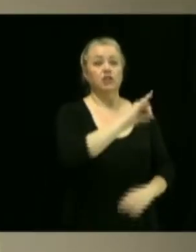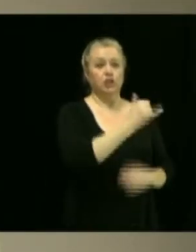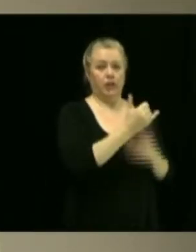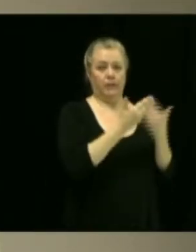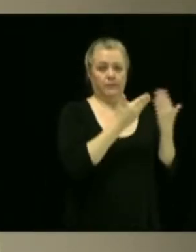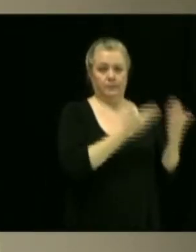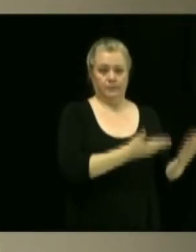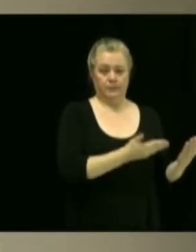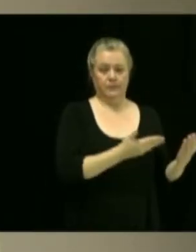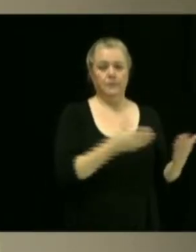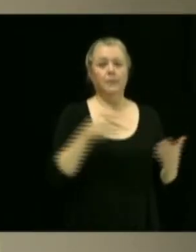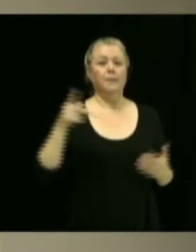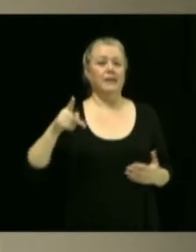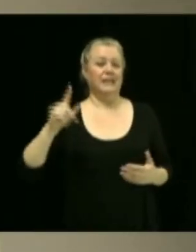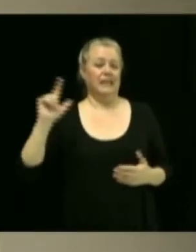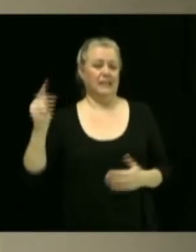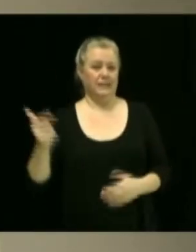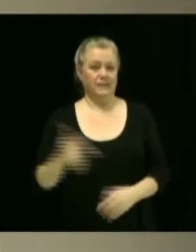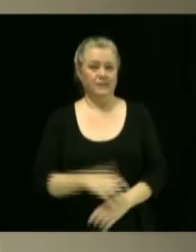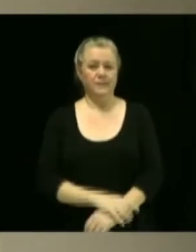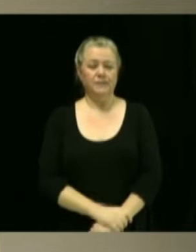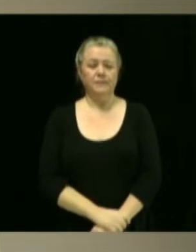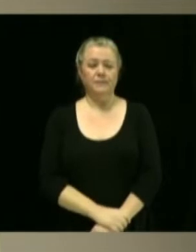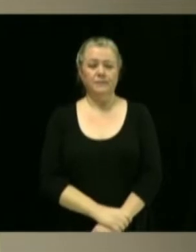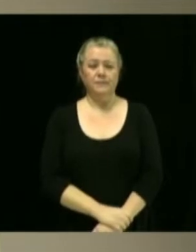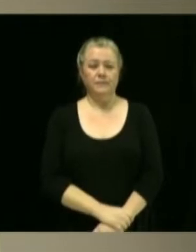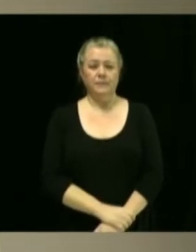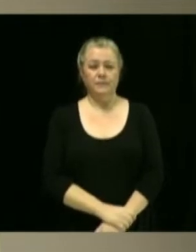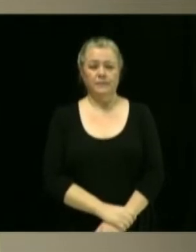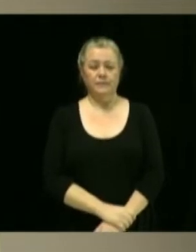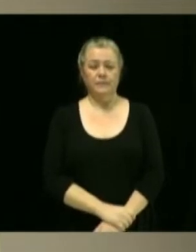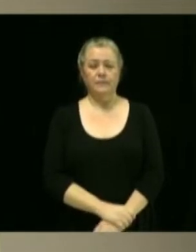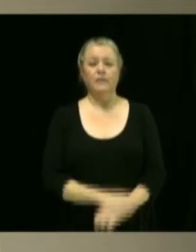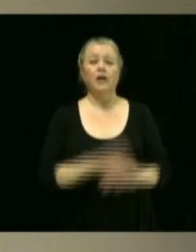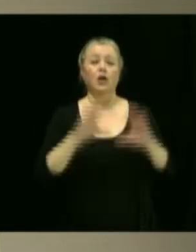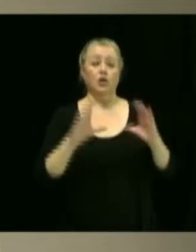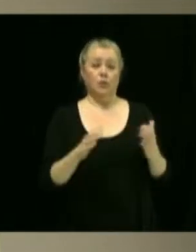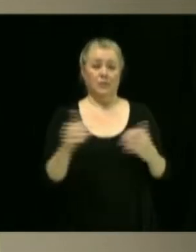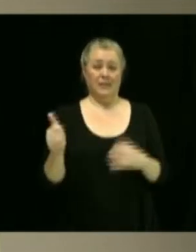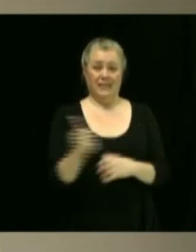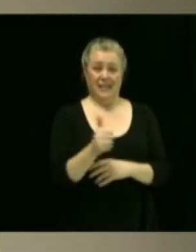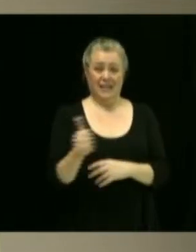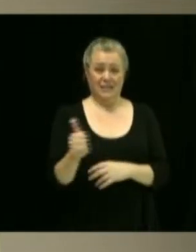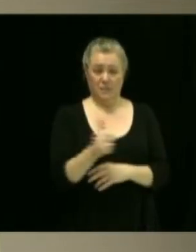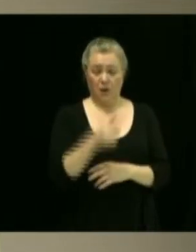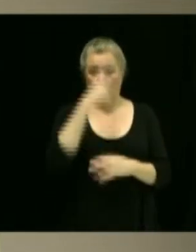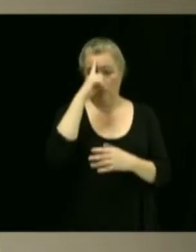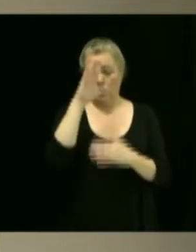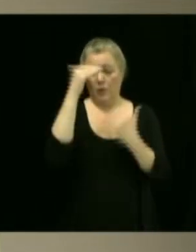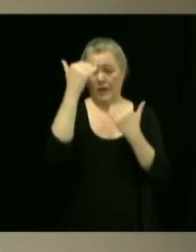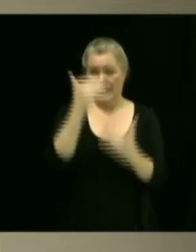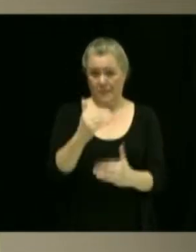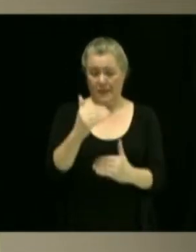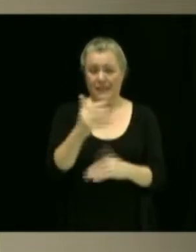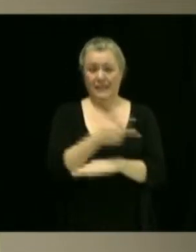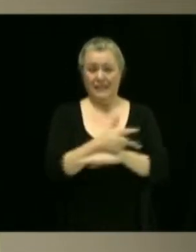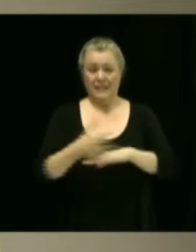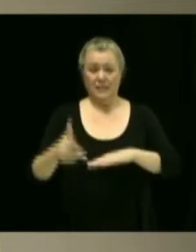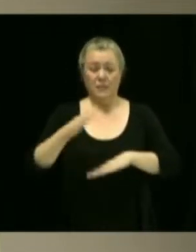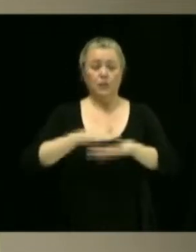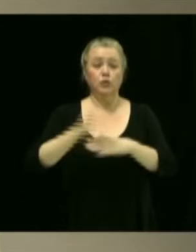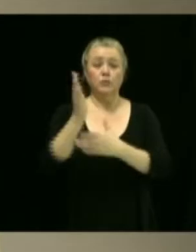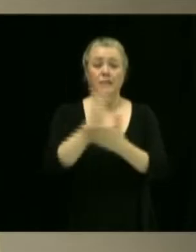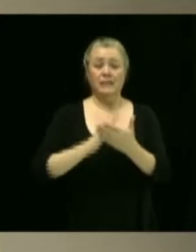James, Patrick, recommandation du comité des transports visant à limiter la durée du stationnement sur une partie de la rue La Rivière-Ouest.